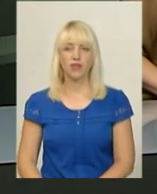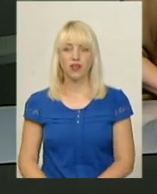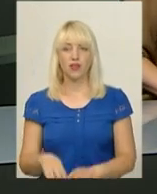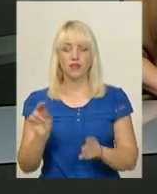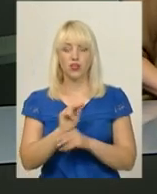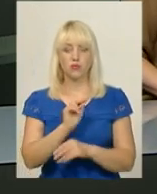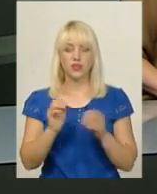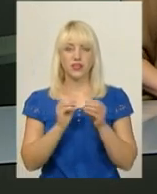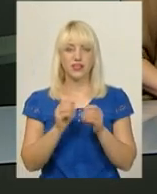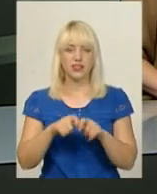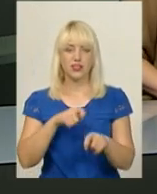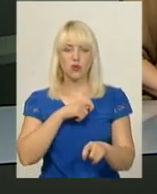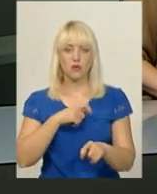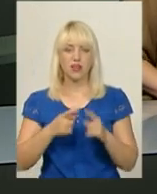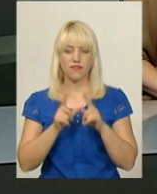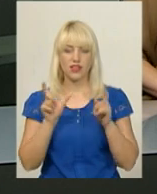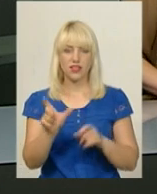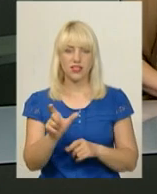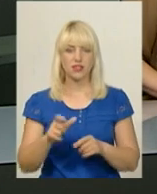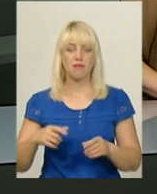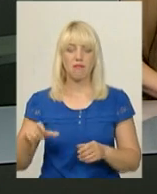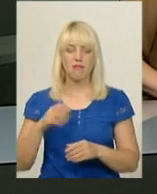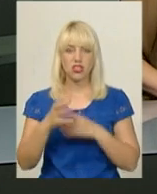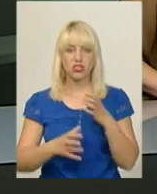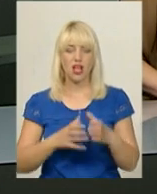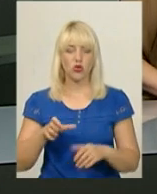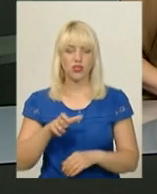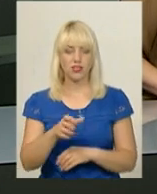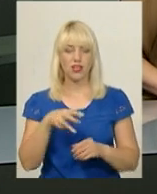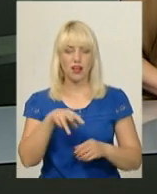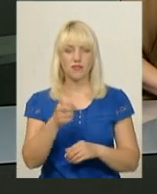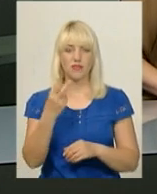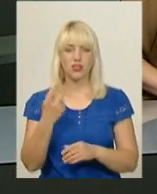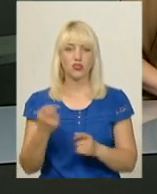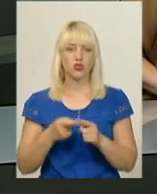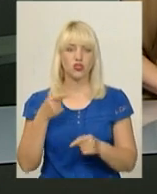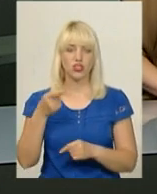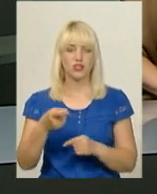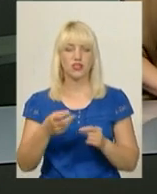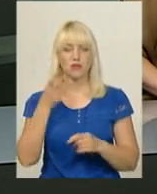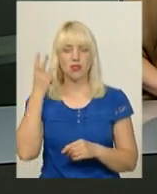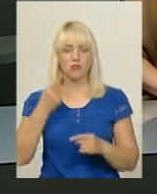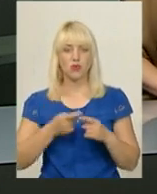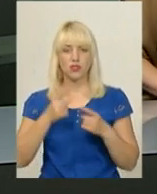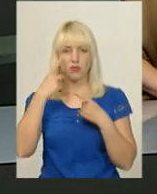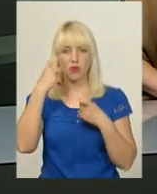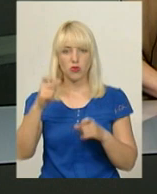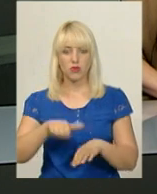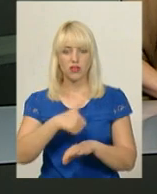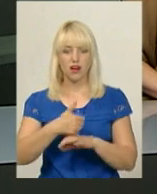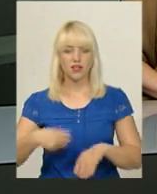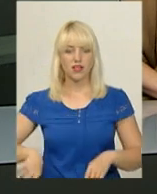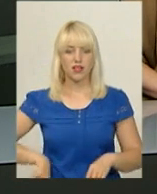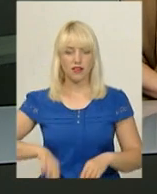Відремонтували 10 кілометрів від різку міжнародної траси М-12, що пролягає через Хмельниччину. Про це повідомив генеральний директор